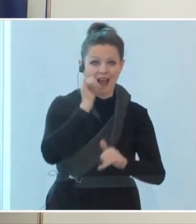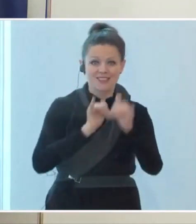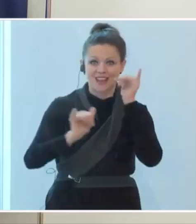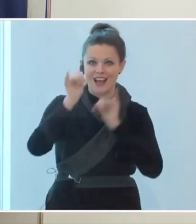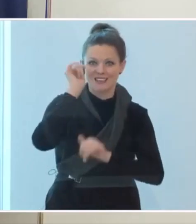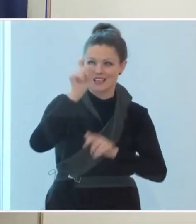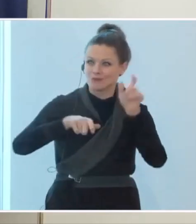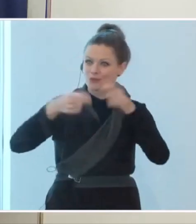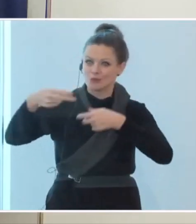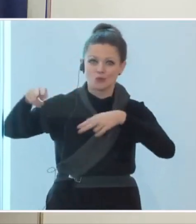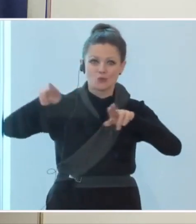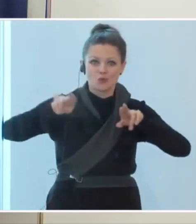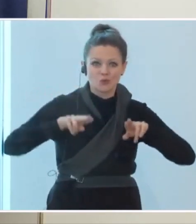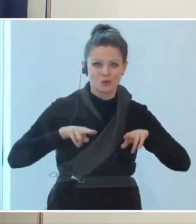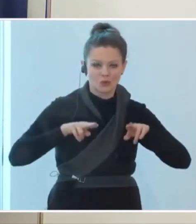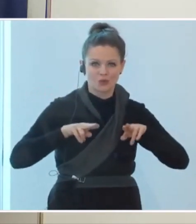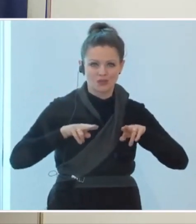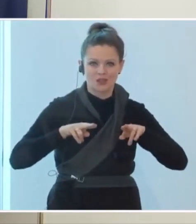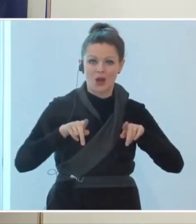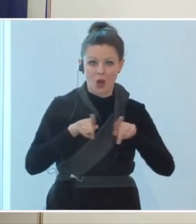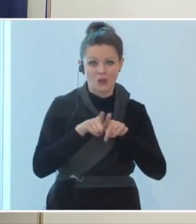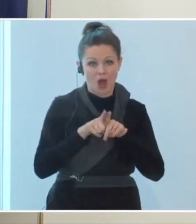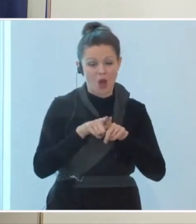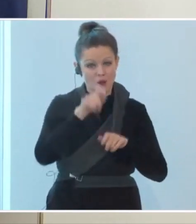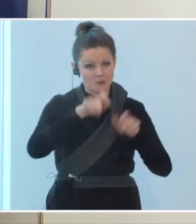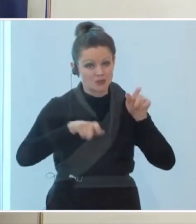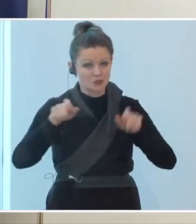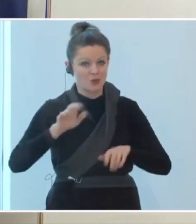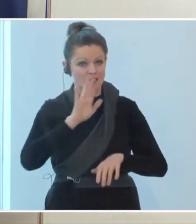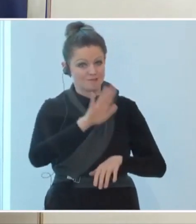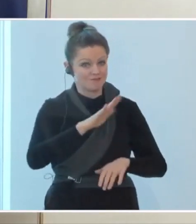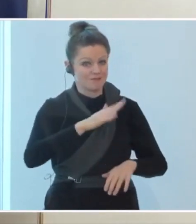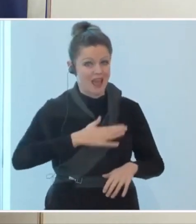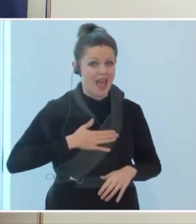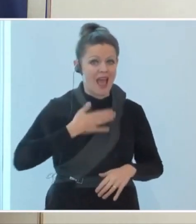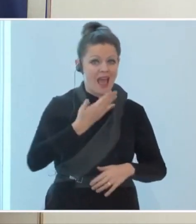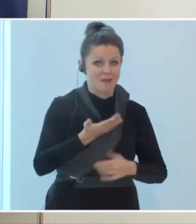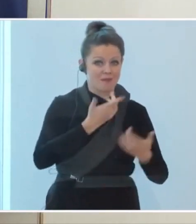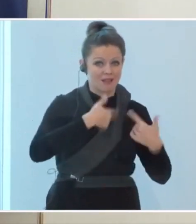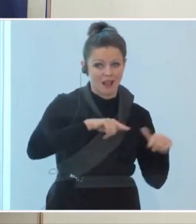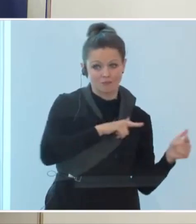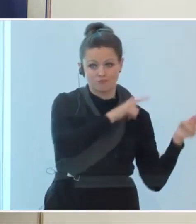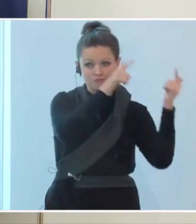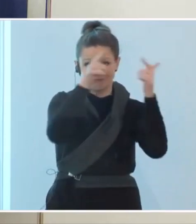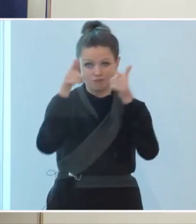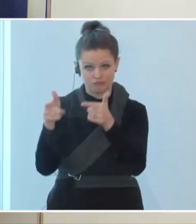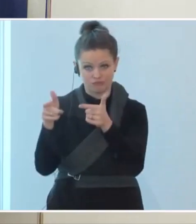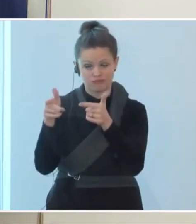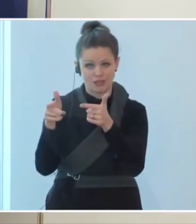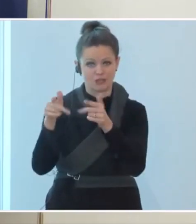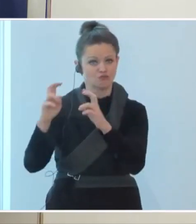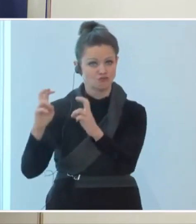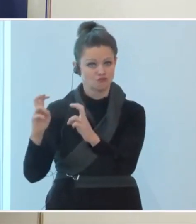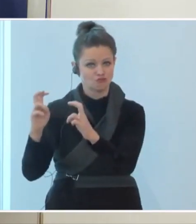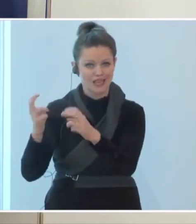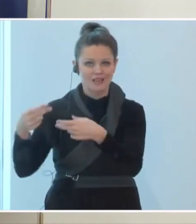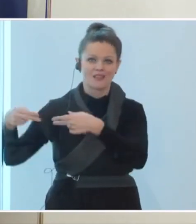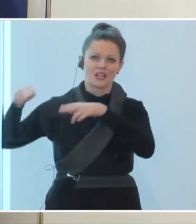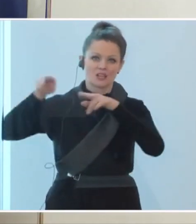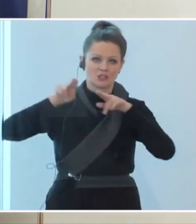insbesondere auch durch Menschen, die in ihren Herkunftsländern den Sommer verbracht haben, uns Ansteckungen wieder ins Land